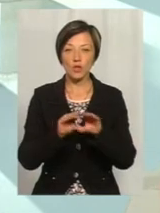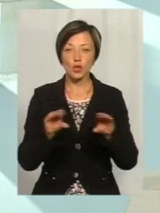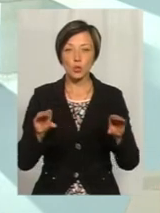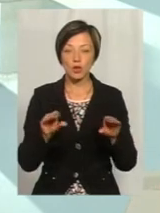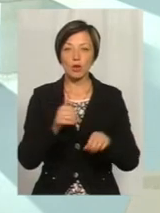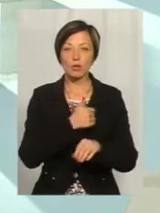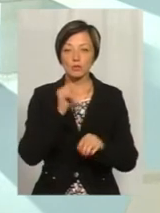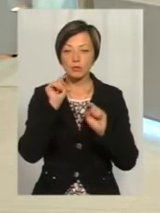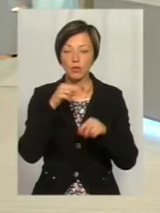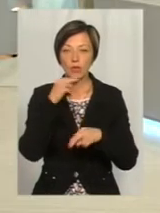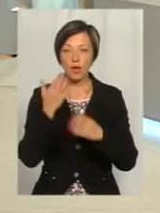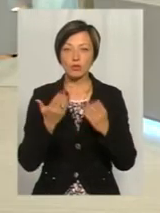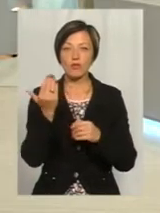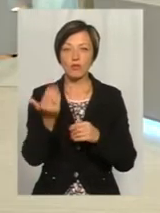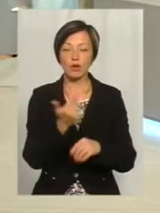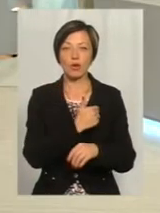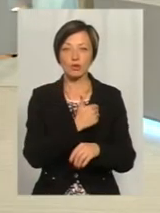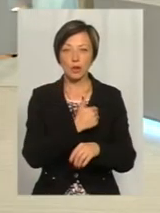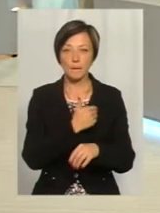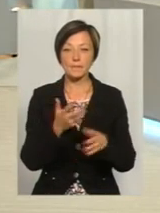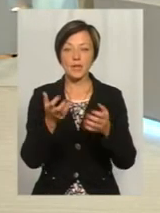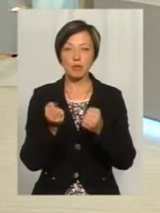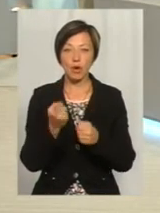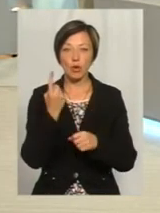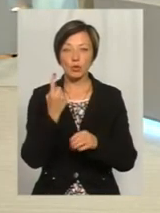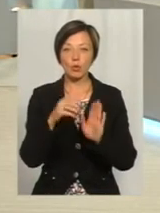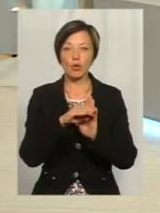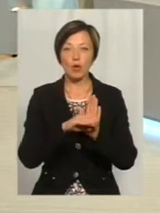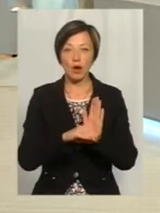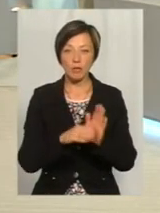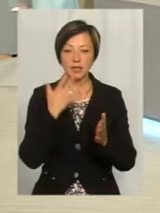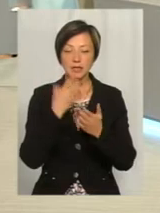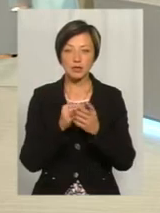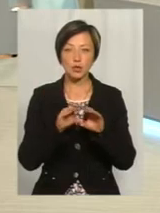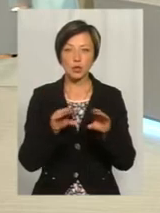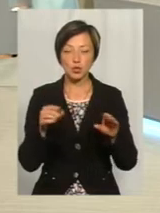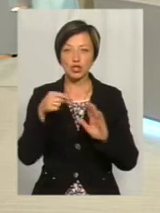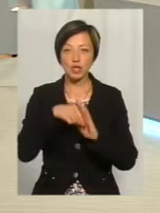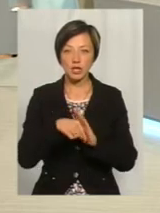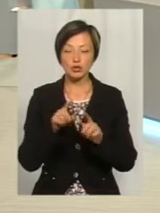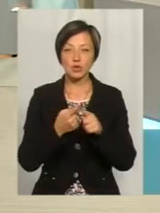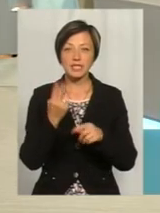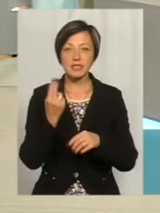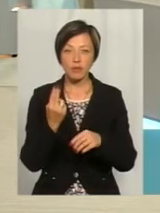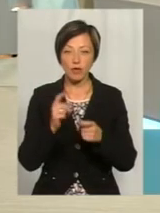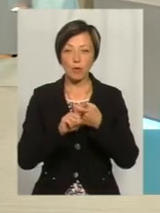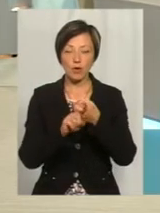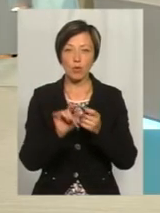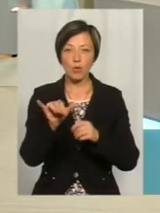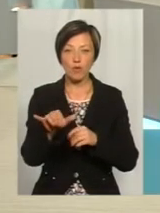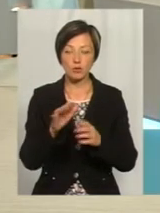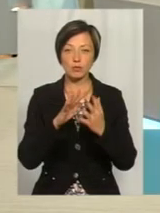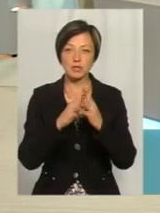звернути вашу увагу, якщо ви хоча б приймаєте одну програму на свій тюнер, то це означає, що цифрове покриття у вашому